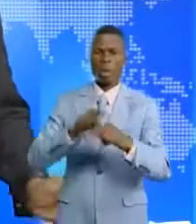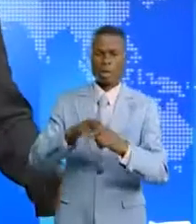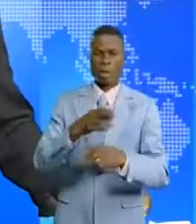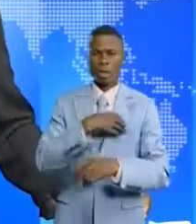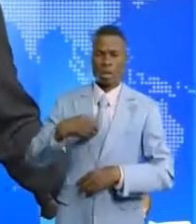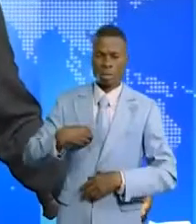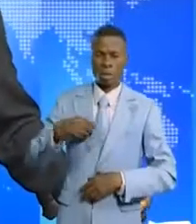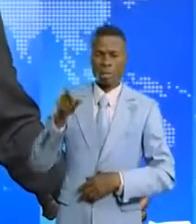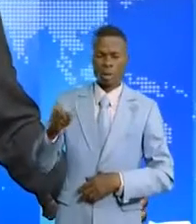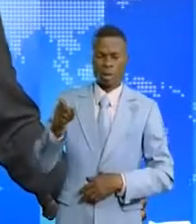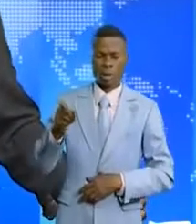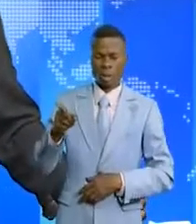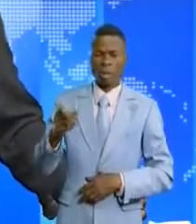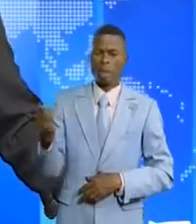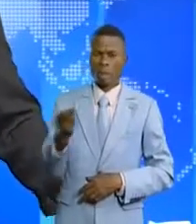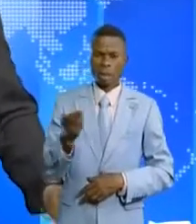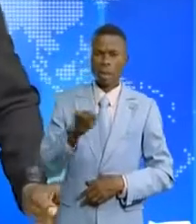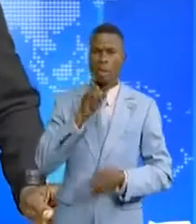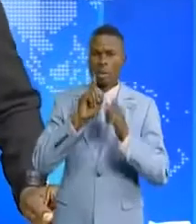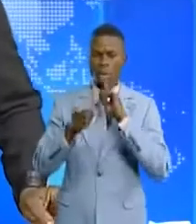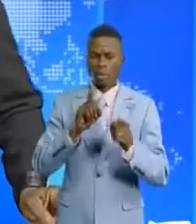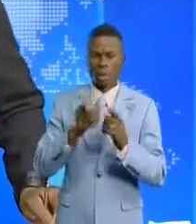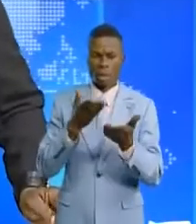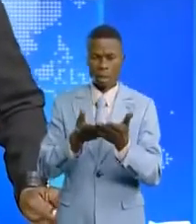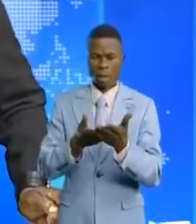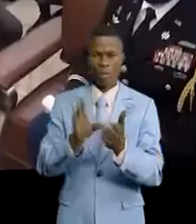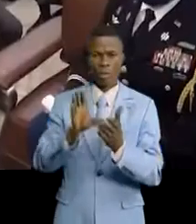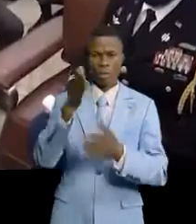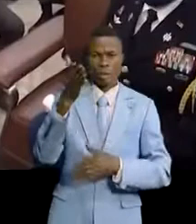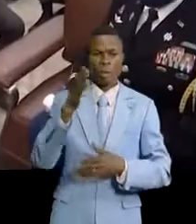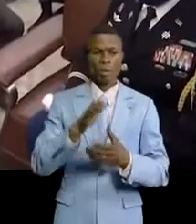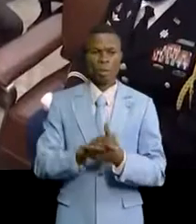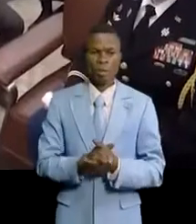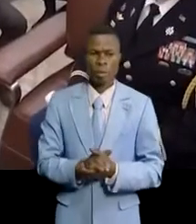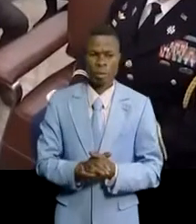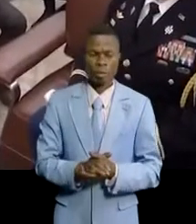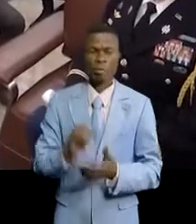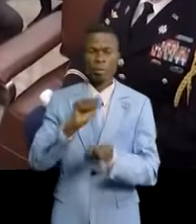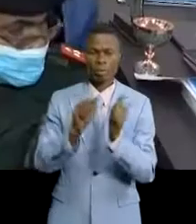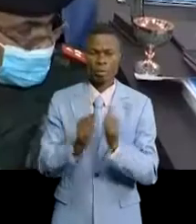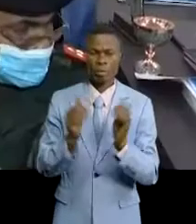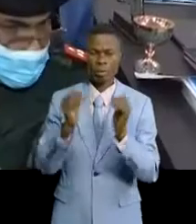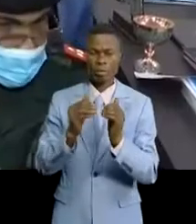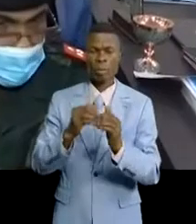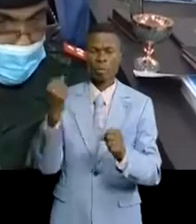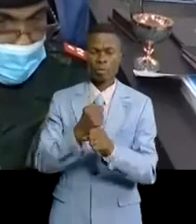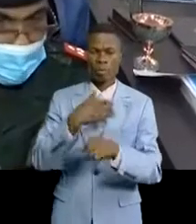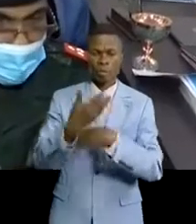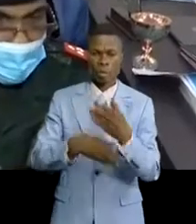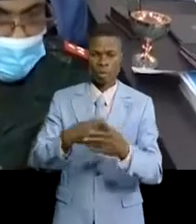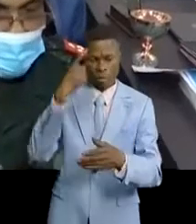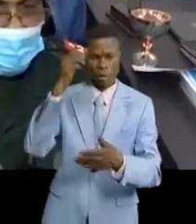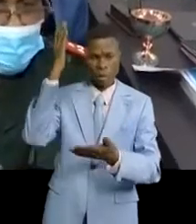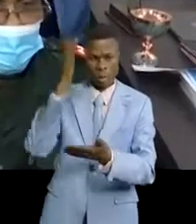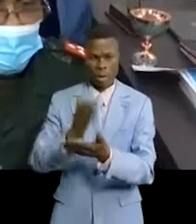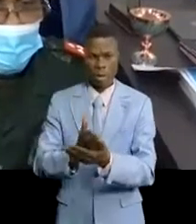Serafine Kiloubou Koutouna à ce sujet. Jojo Ndibou. La question relative aux efforts fournis pour éliminer